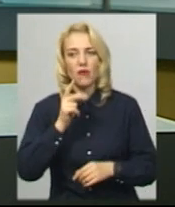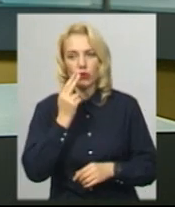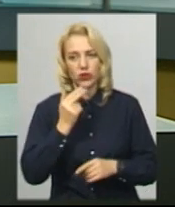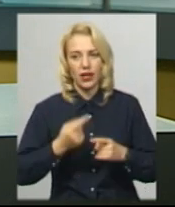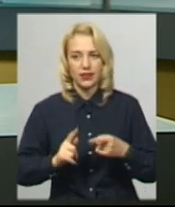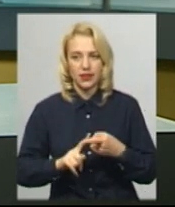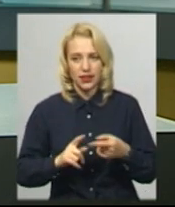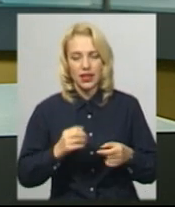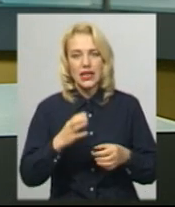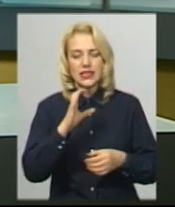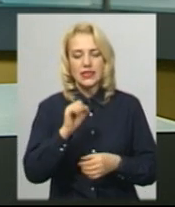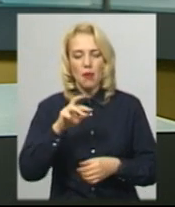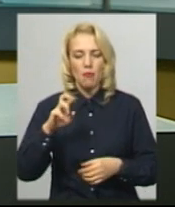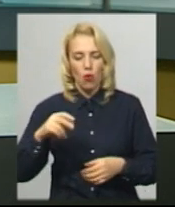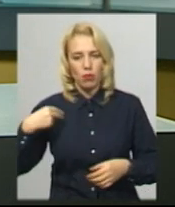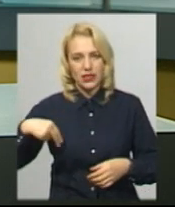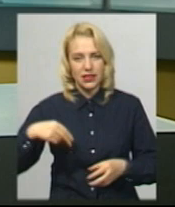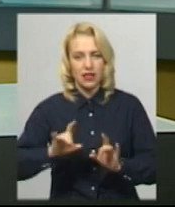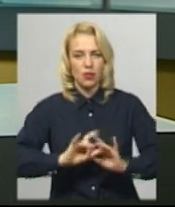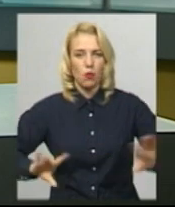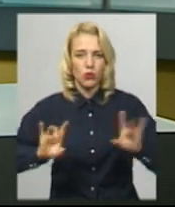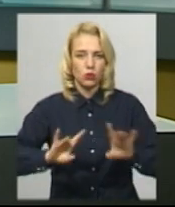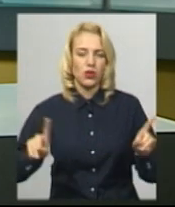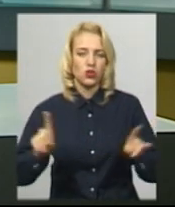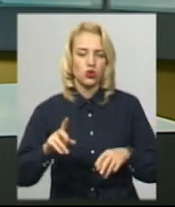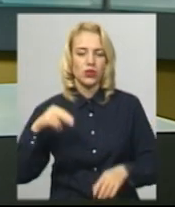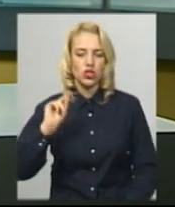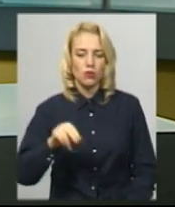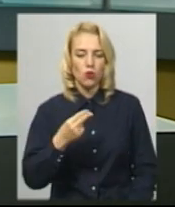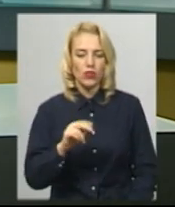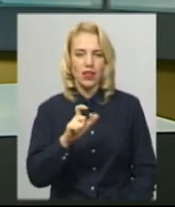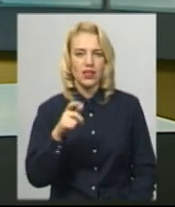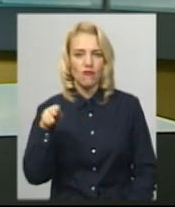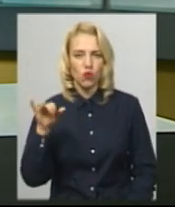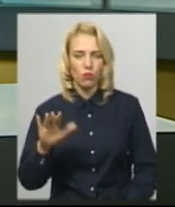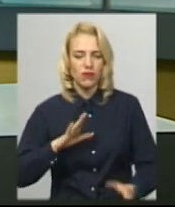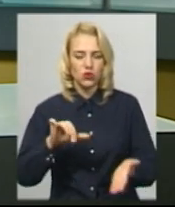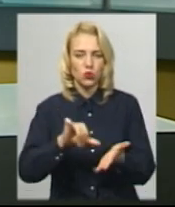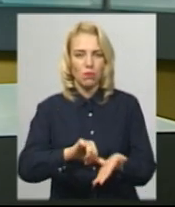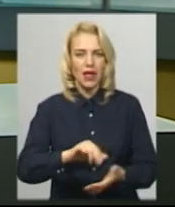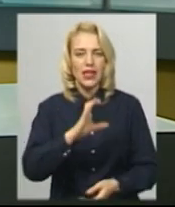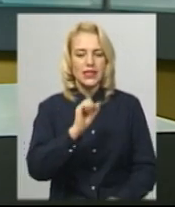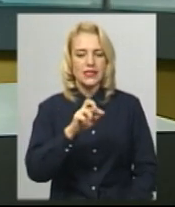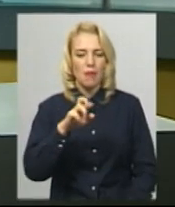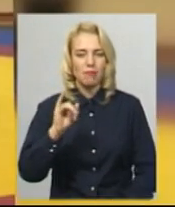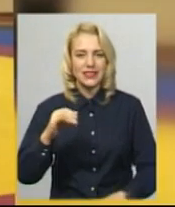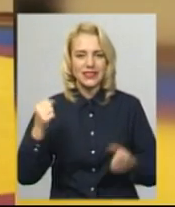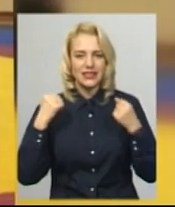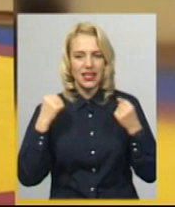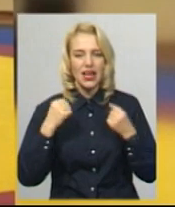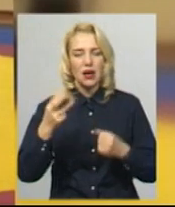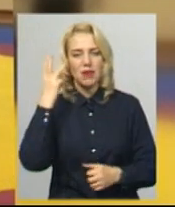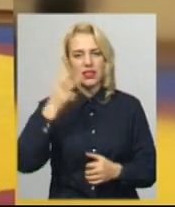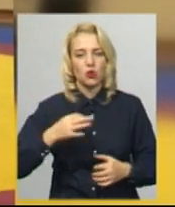бойового самбо Хмельницької області Оксандр Марчук повідомляє, на чемпіонаті Європи виступали й самбісти Хмельницької області. Зараз ви побачите